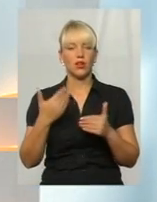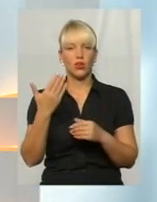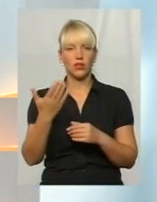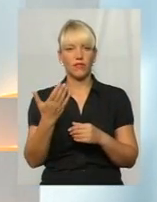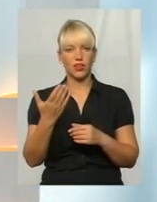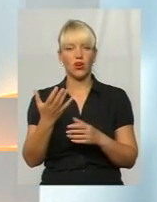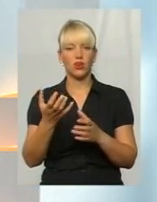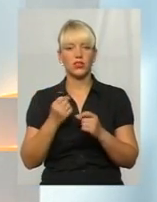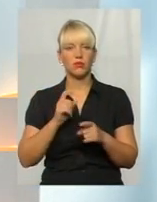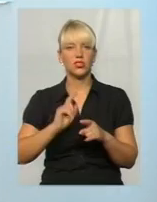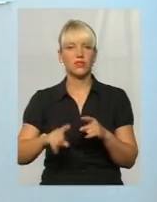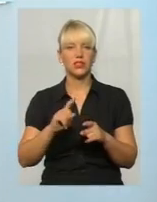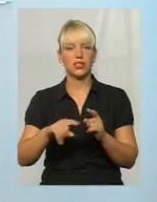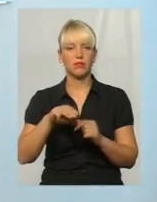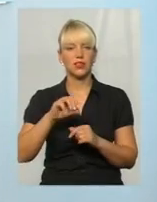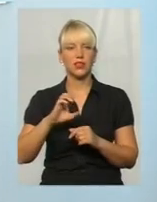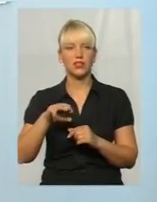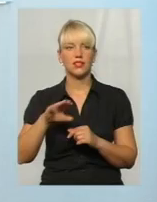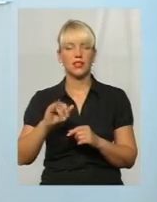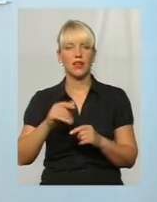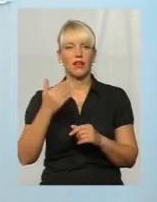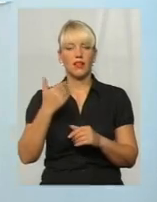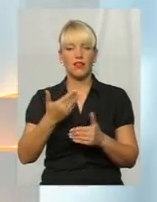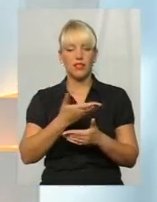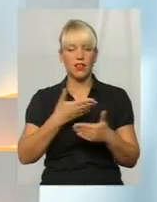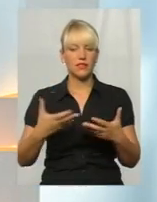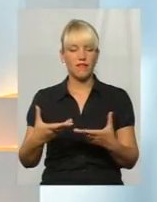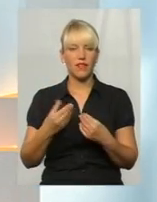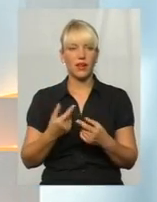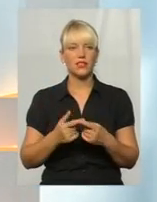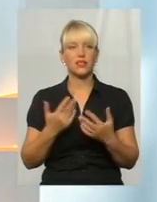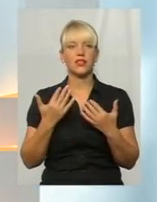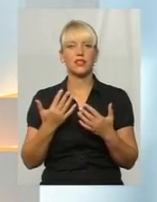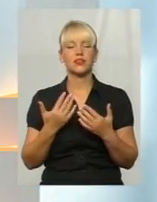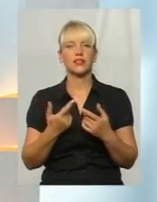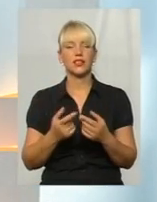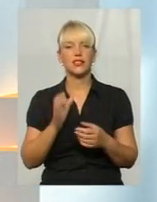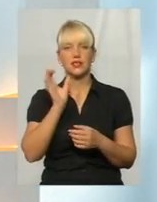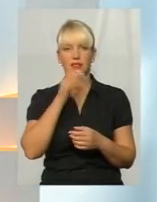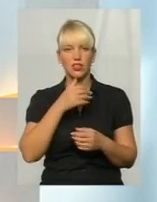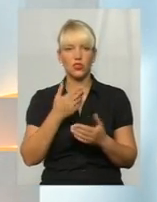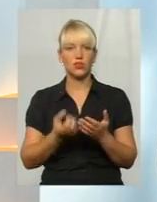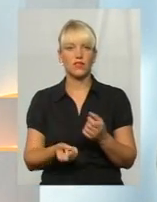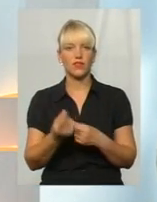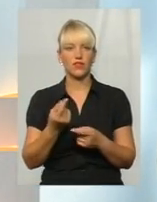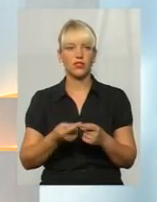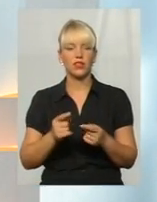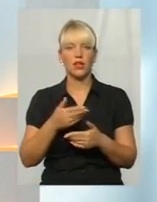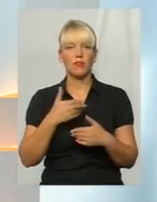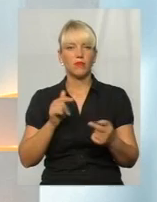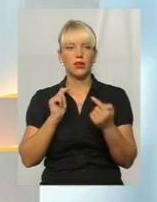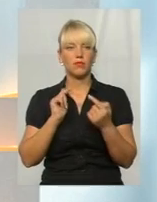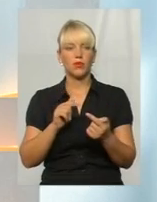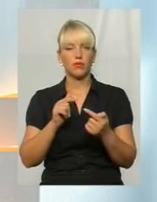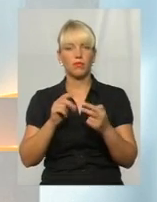швидкими тестами дуже вас вразили. Наскільки серйозна картина виявилася у Хмельницькій області? Значить, ми протестували 135